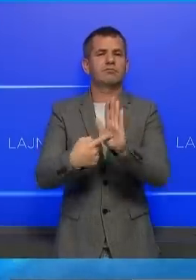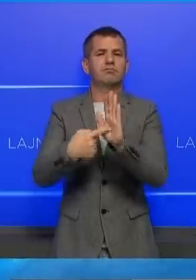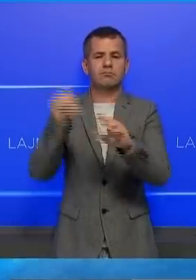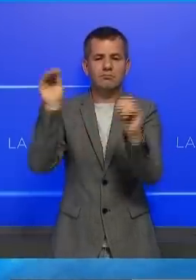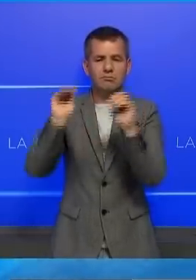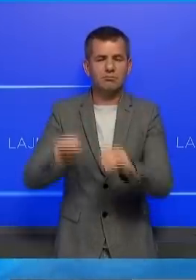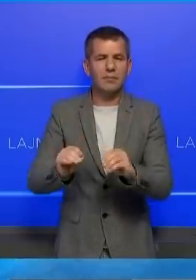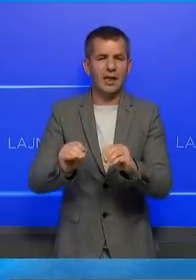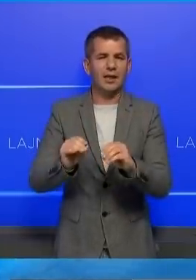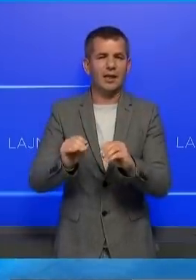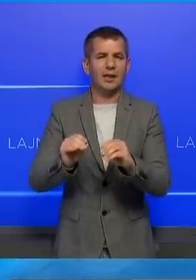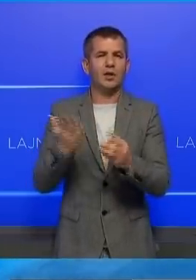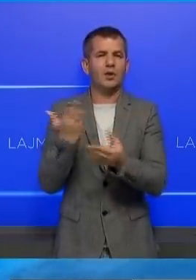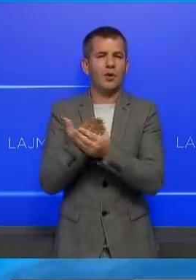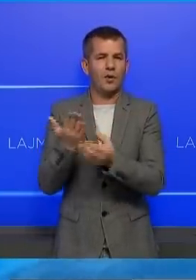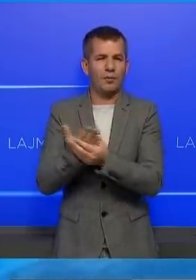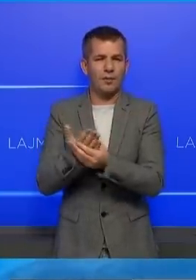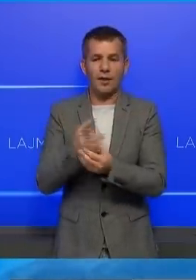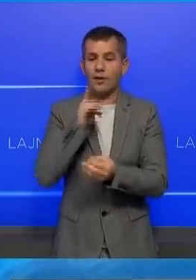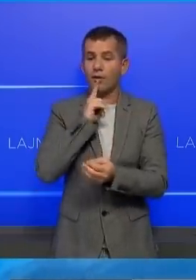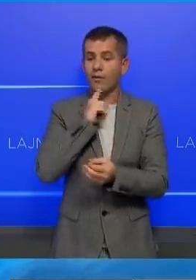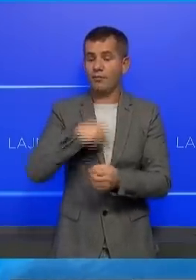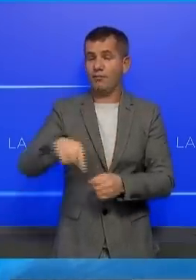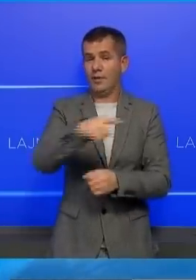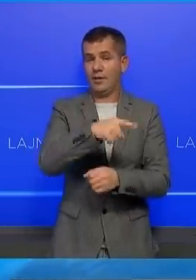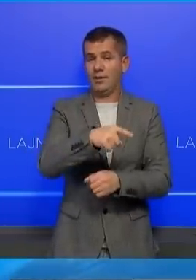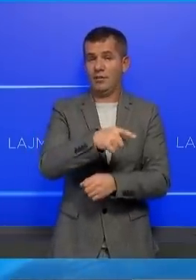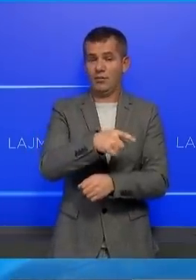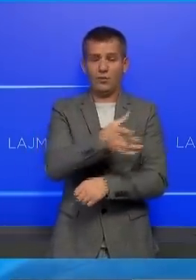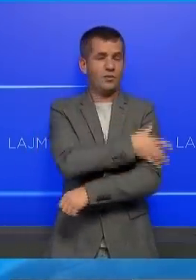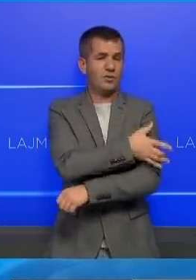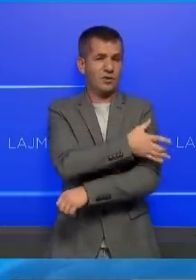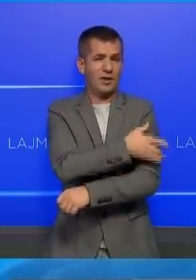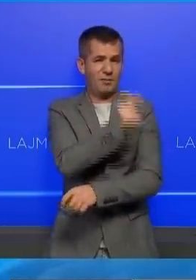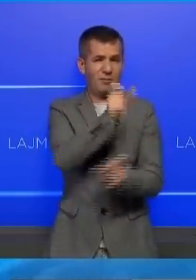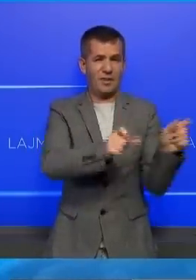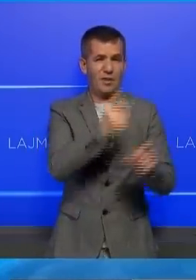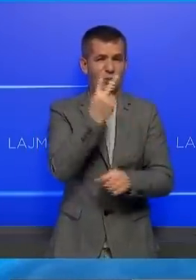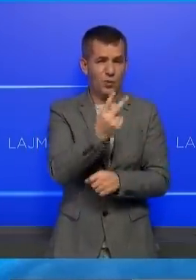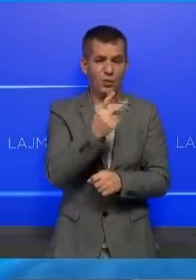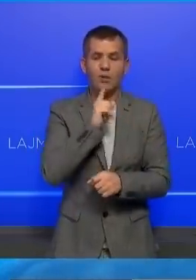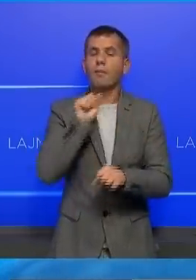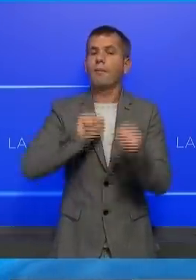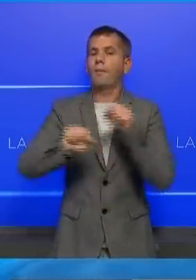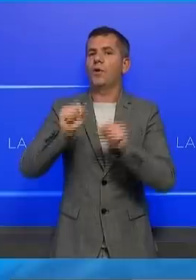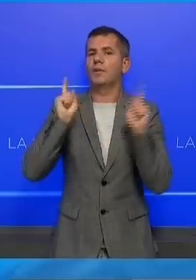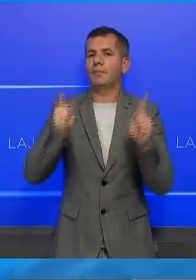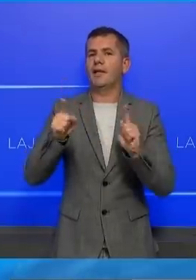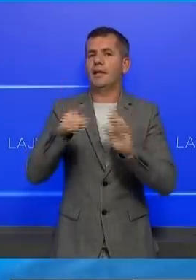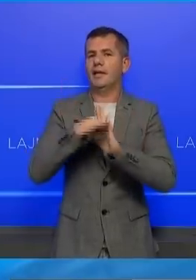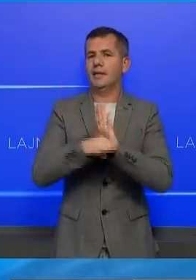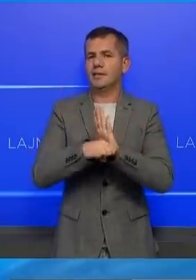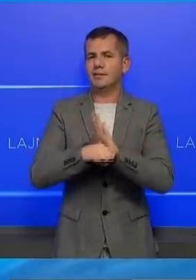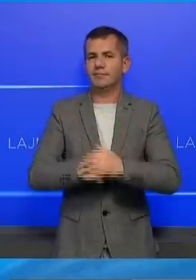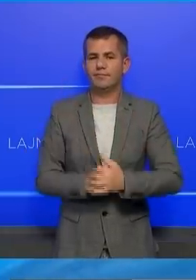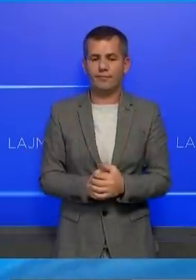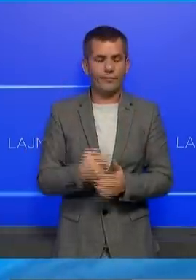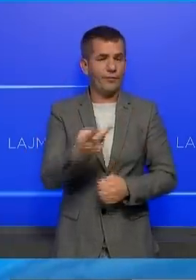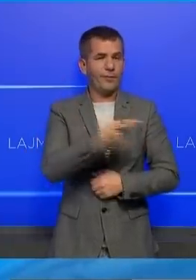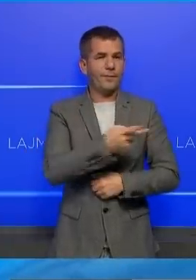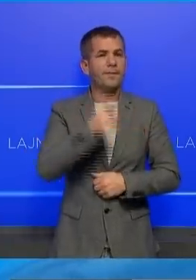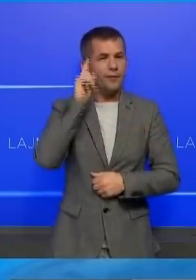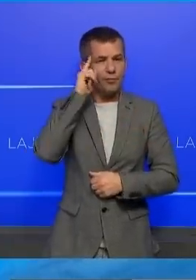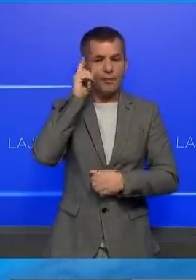një ekspertizë, ku shruan se veprimet e klerëve të OVL-UQK janë të mbrojtur a me legjë. Të pandihurit